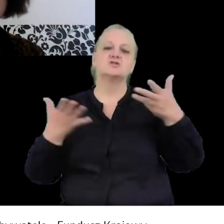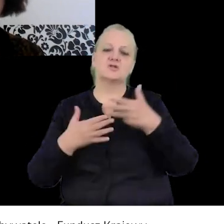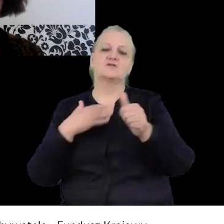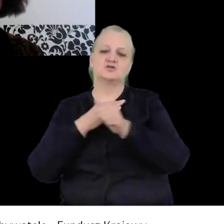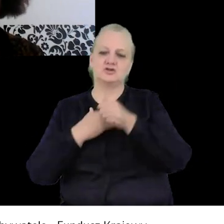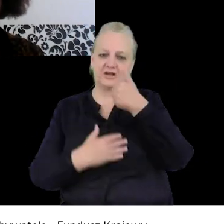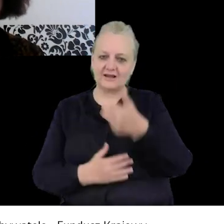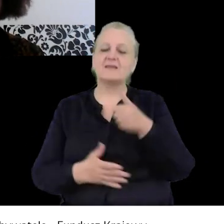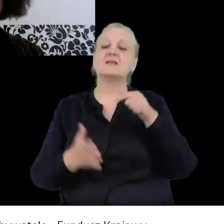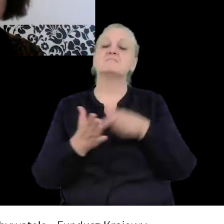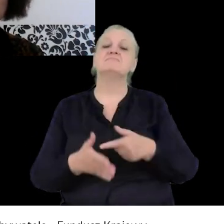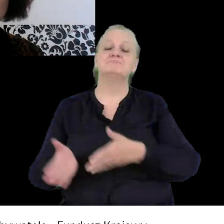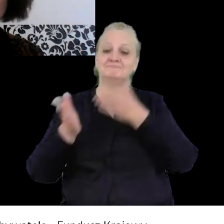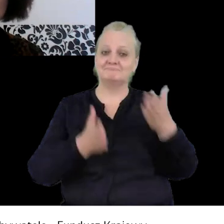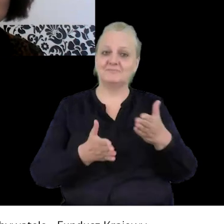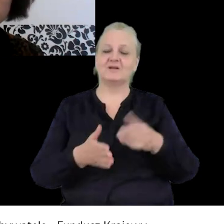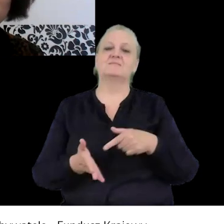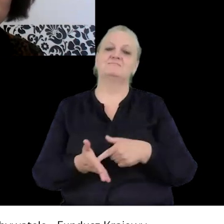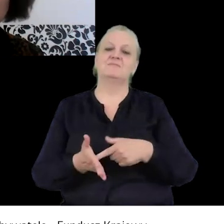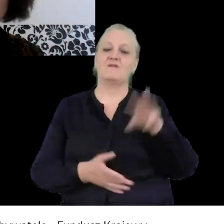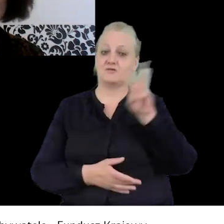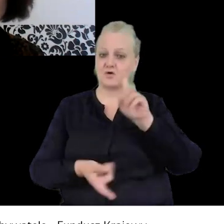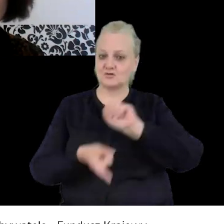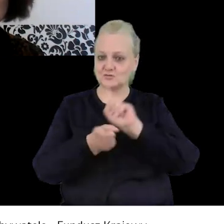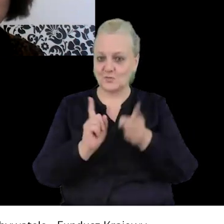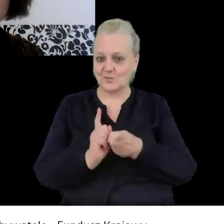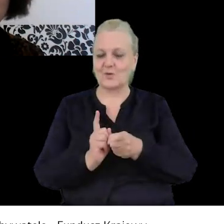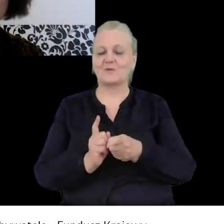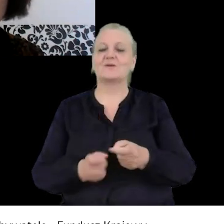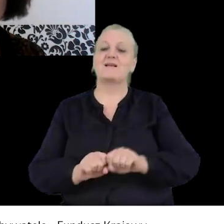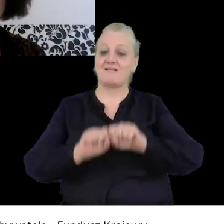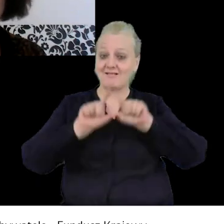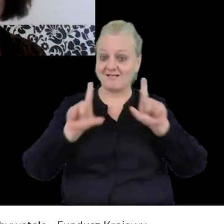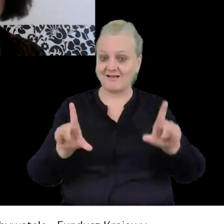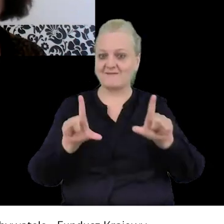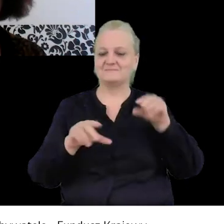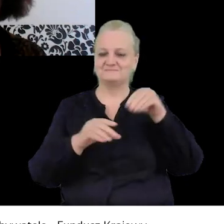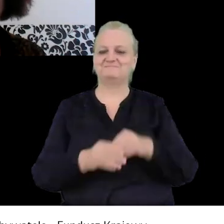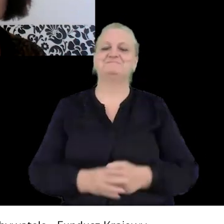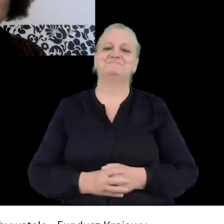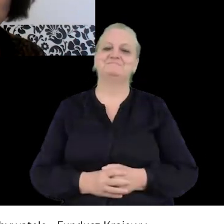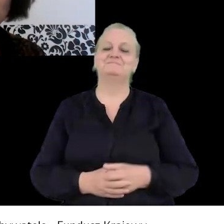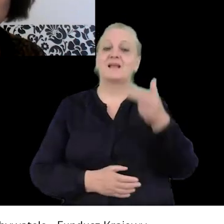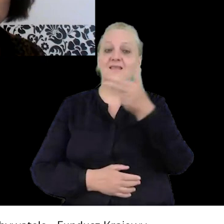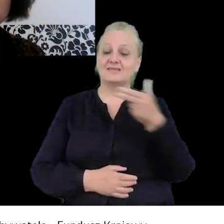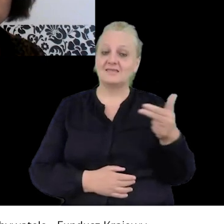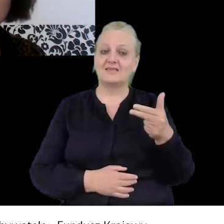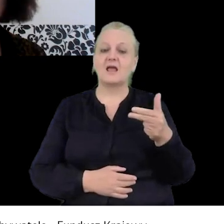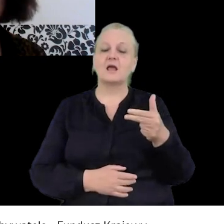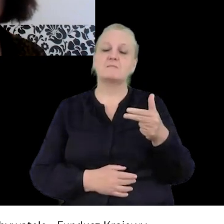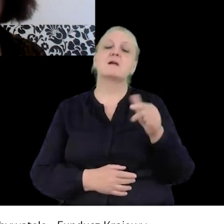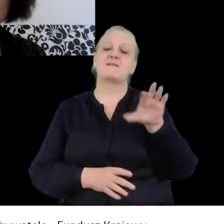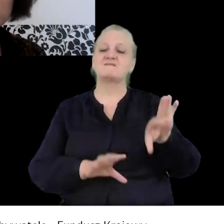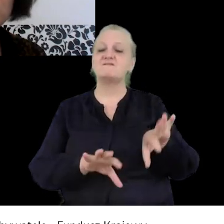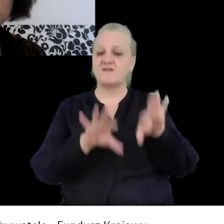nasze kolejne wtorkowe spotkanie, na kolejnego live'a w tematach okołowyborczych.